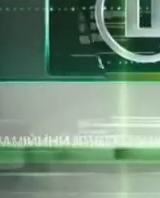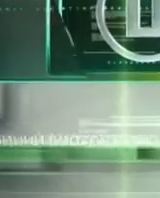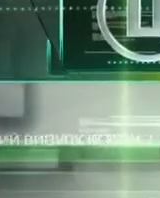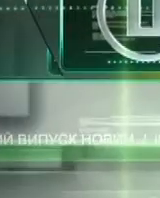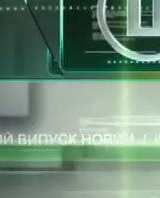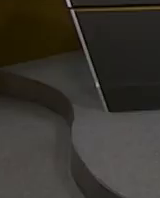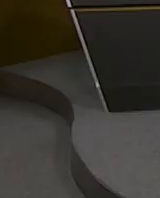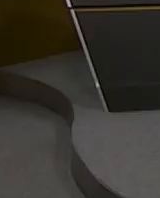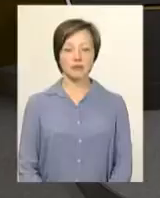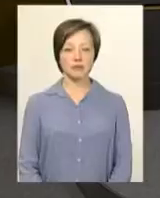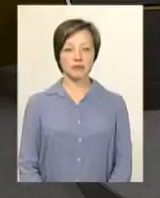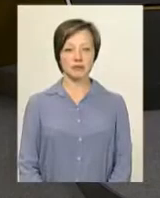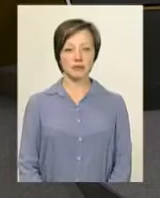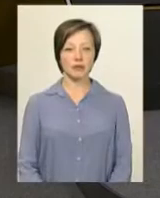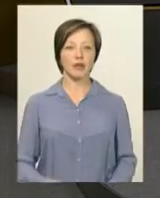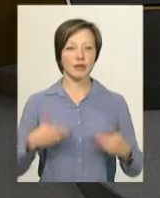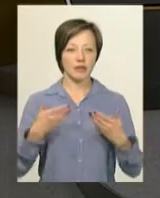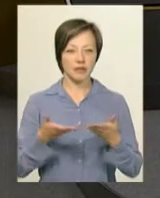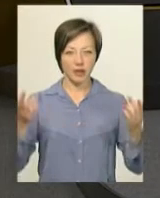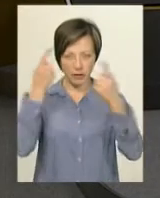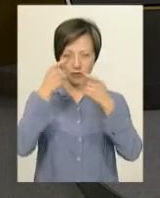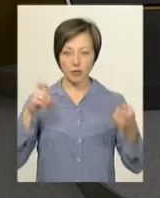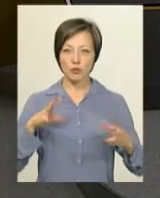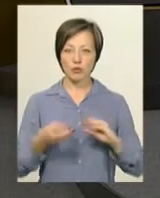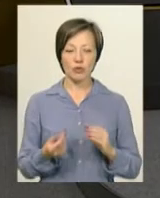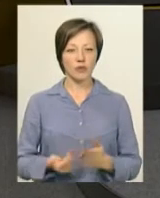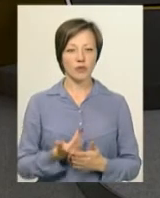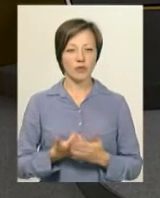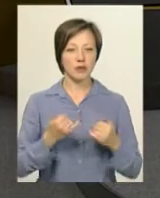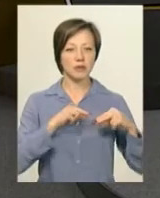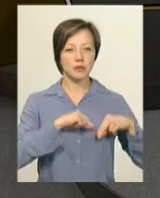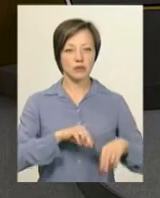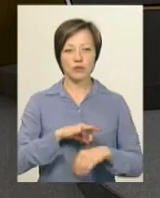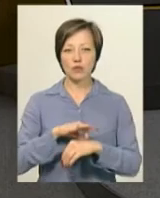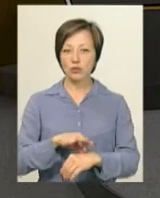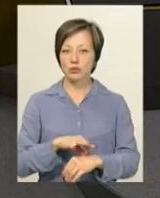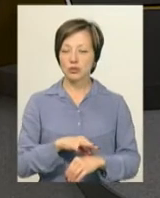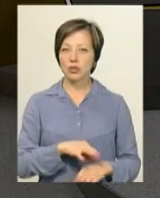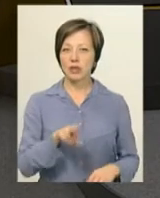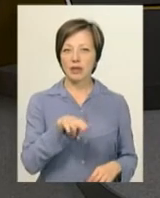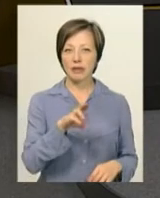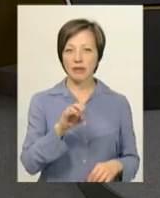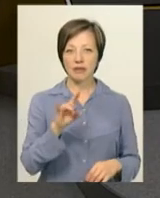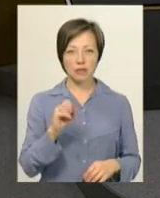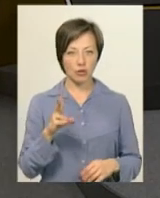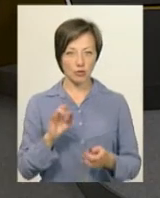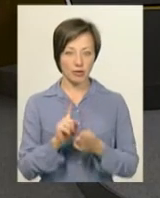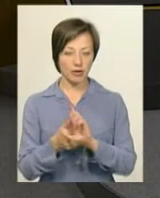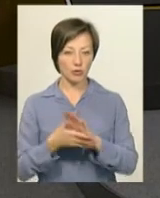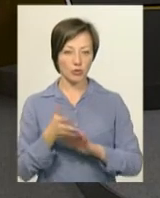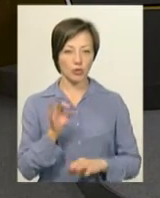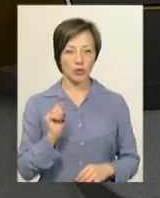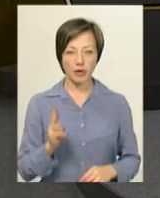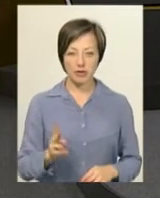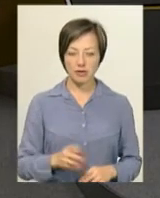Музика Вітаю, ефірі підсумковий випуск новин. У студії для вас працюють ведуча Дарина Денисенко, переклад на жестову